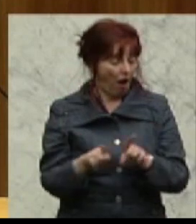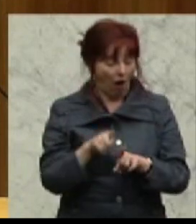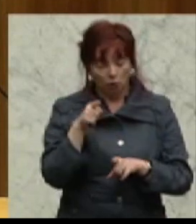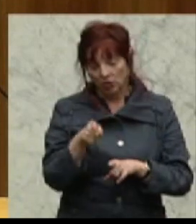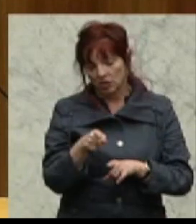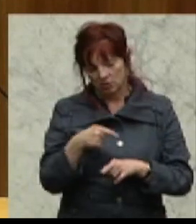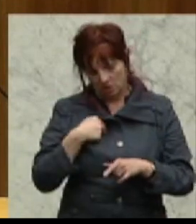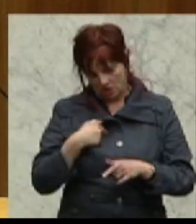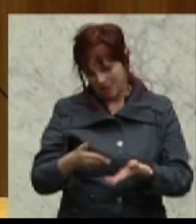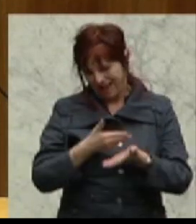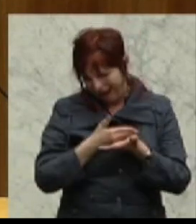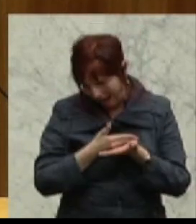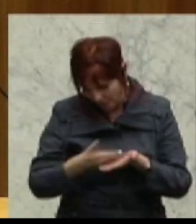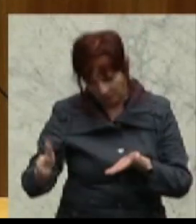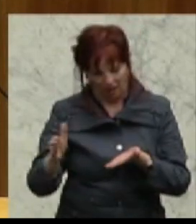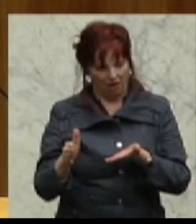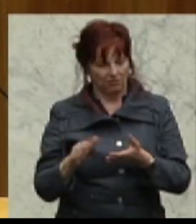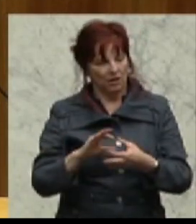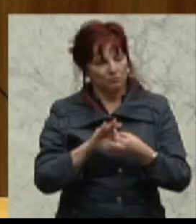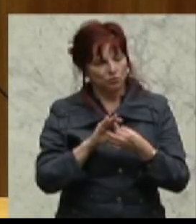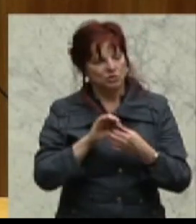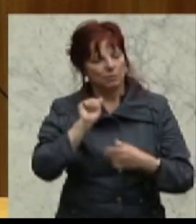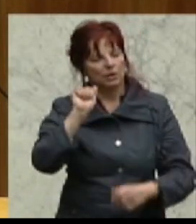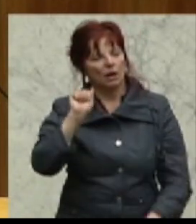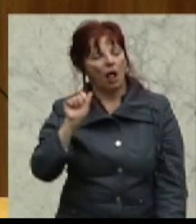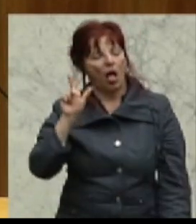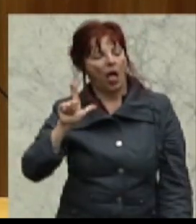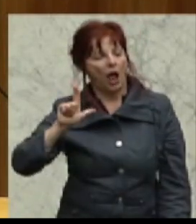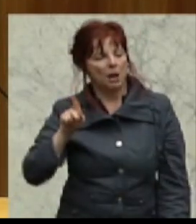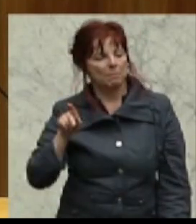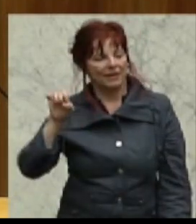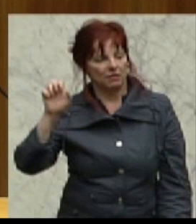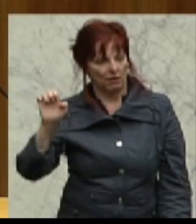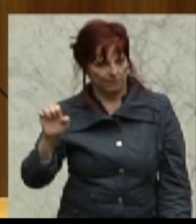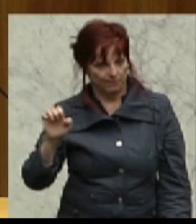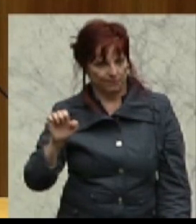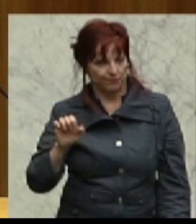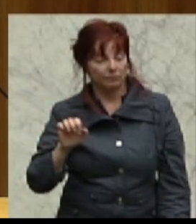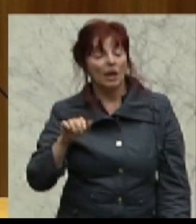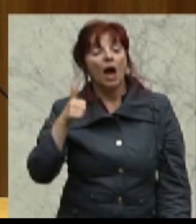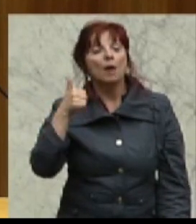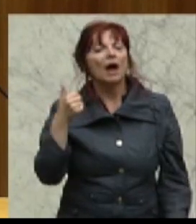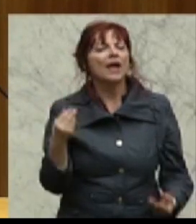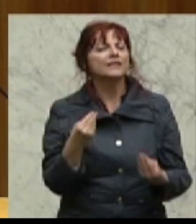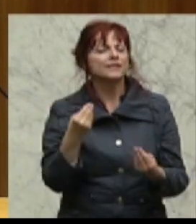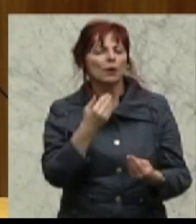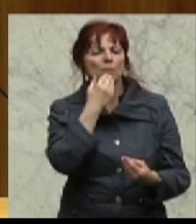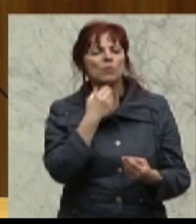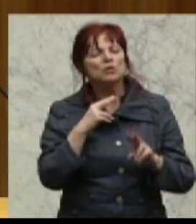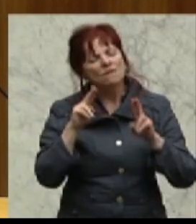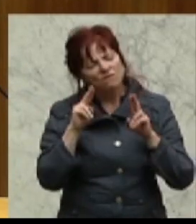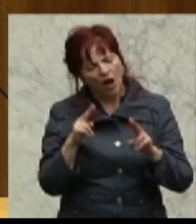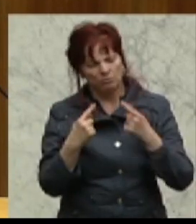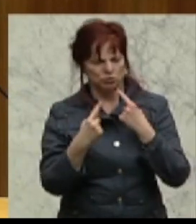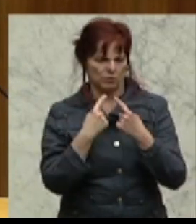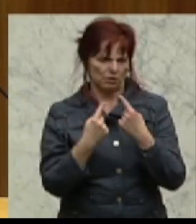ich in diesem Zusammenhang mit der Alpine wirklich ab. Aber auf eines möchte ich schon eingehen, meine sehr geehrten Damen und Herren, wenn